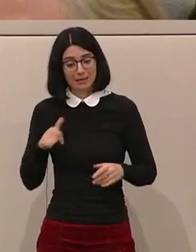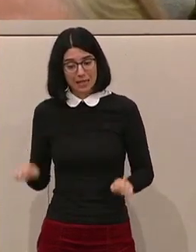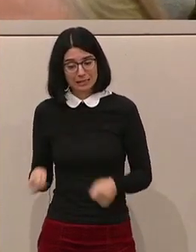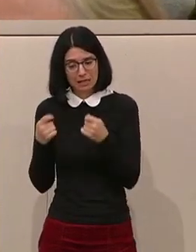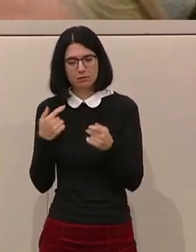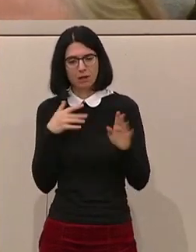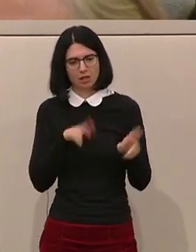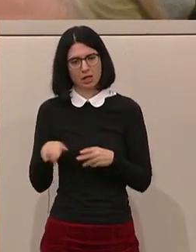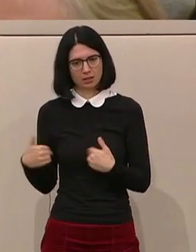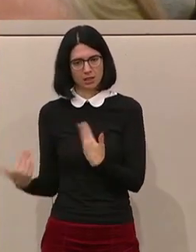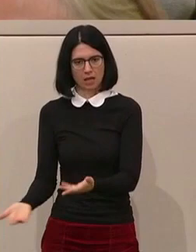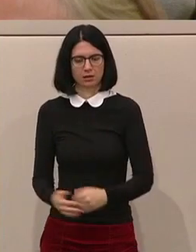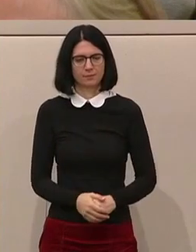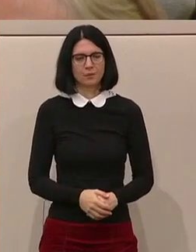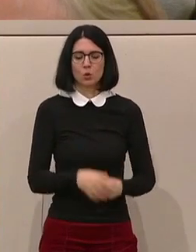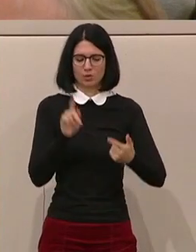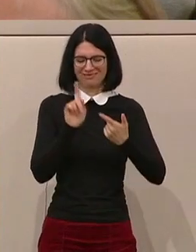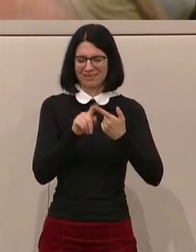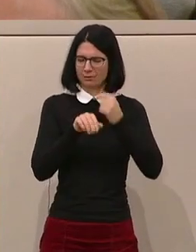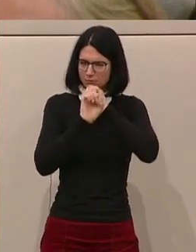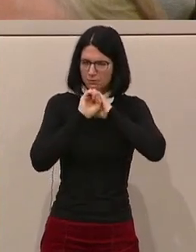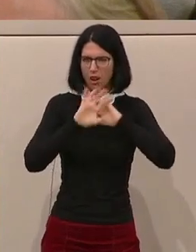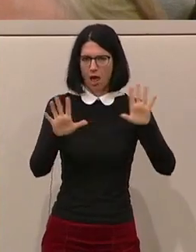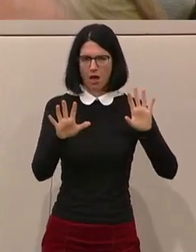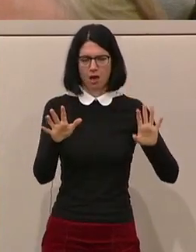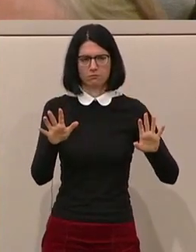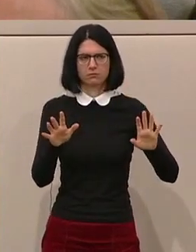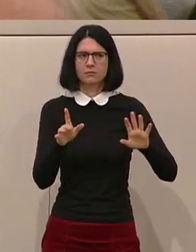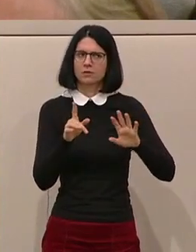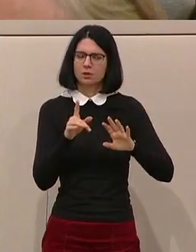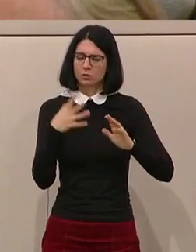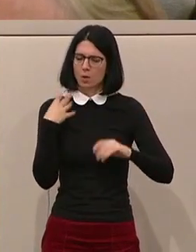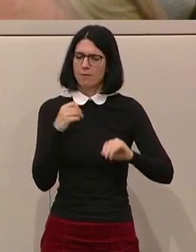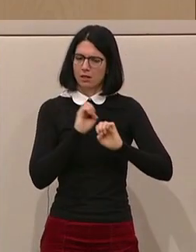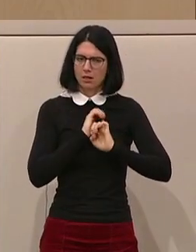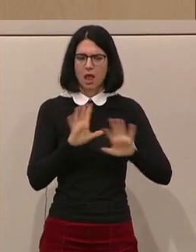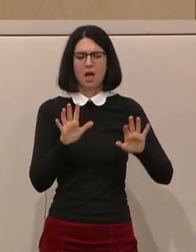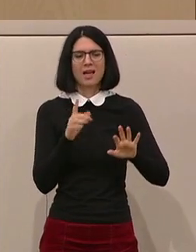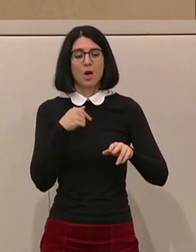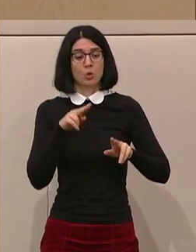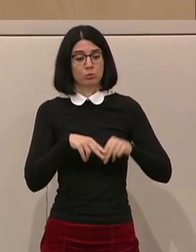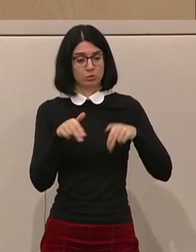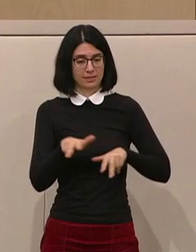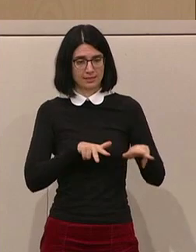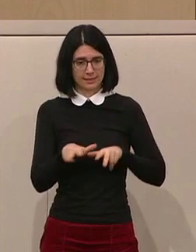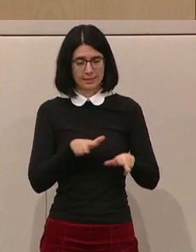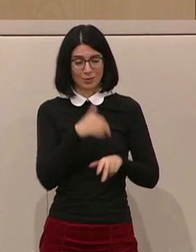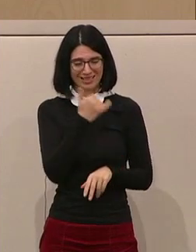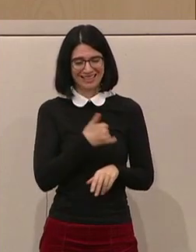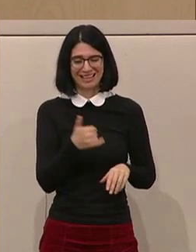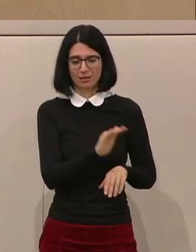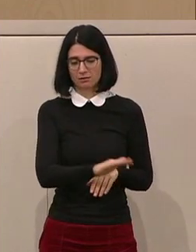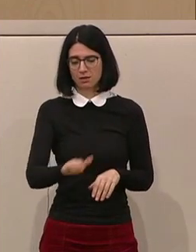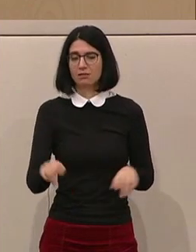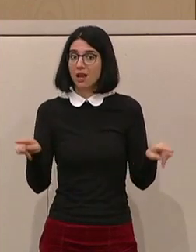Das eine vorweg. Und das andere noch einmal ganz klar an dieser Stelle gesagt, dieser Bundesregierung ist jedes Kind